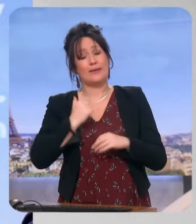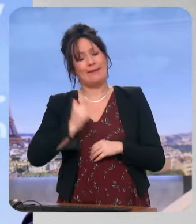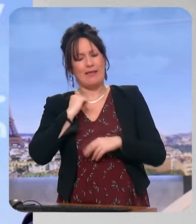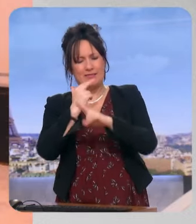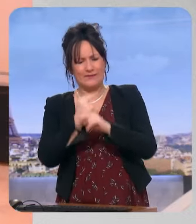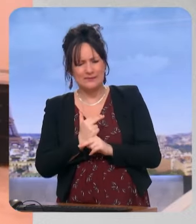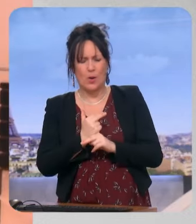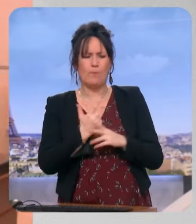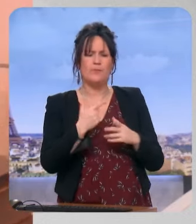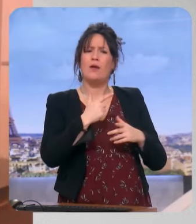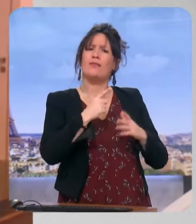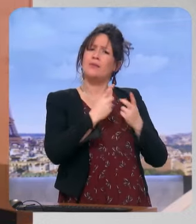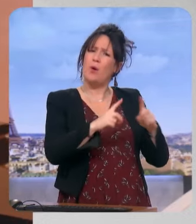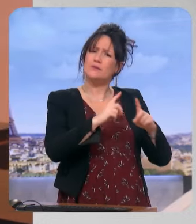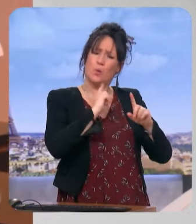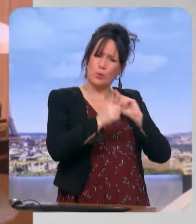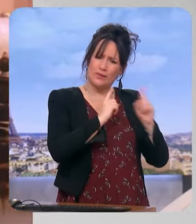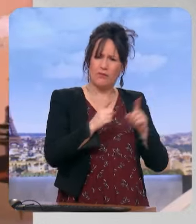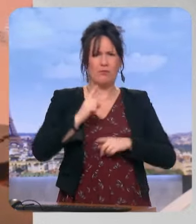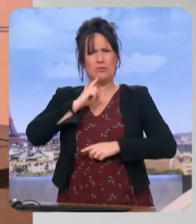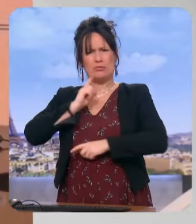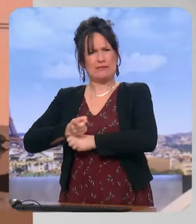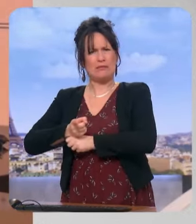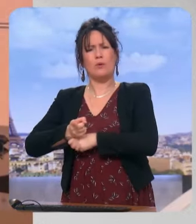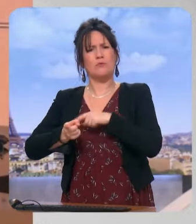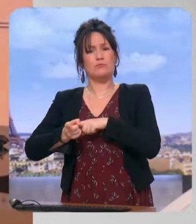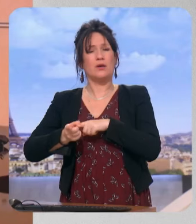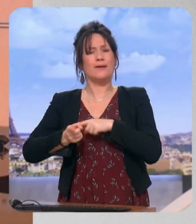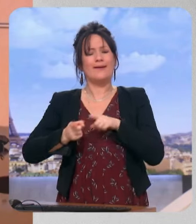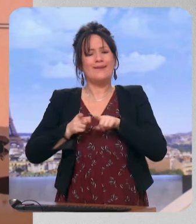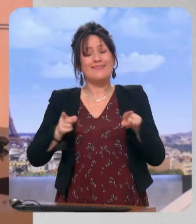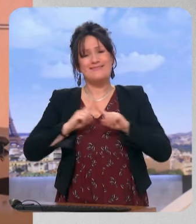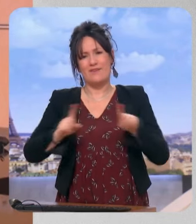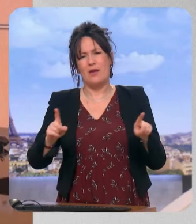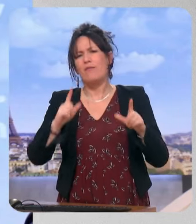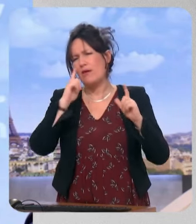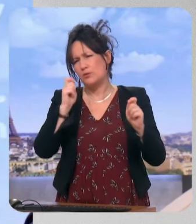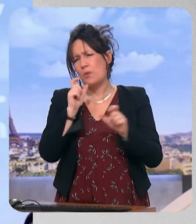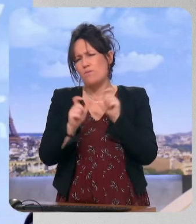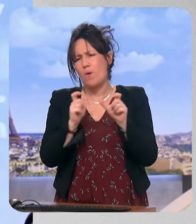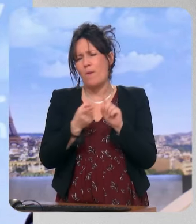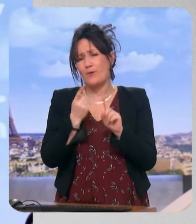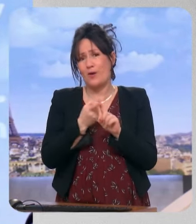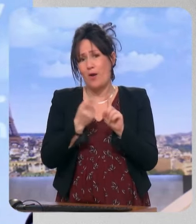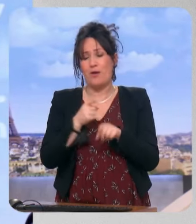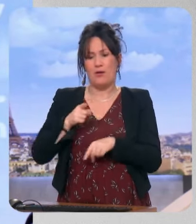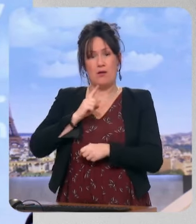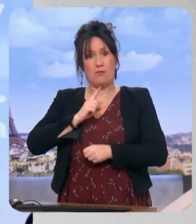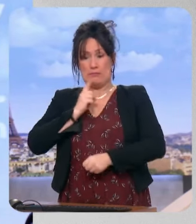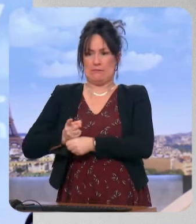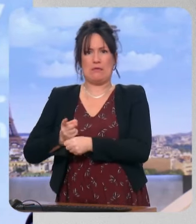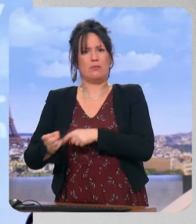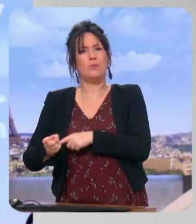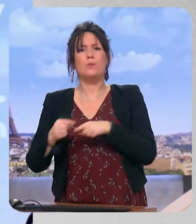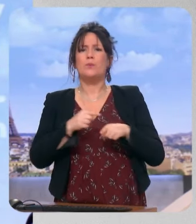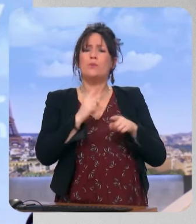démocratie autoritaire. Une dictature où vous avez un parti unique, une dictature où vous n'avez pas d'élection, donc il faut faire attention aux mots parce qu'au-delà de Vladimir Poutine pour